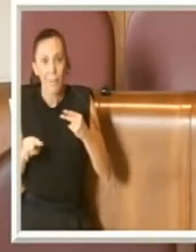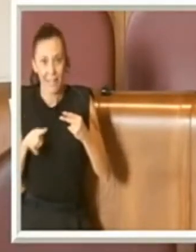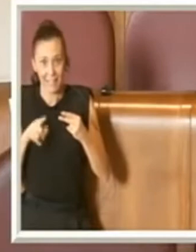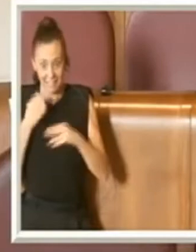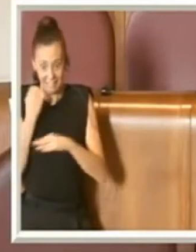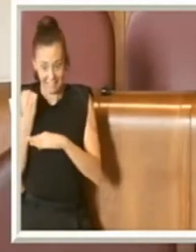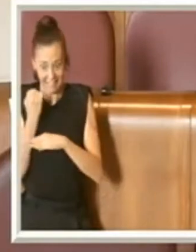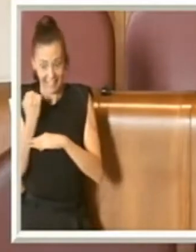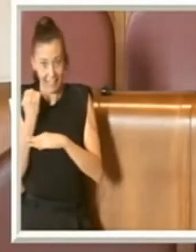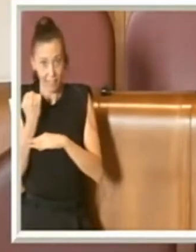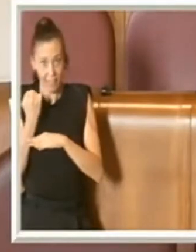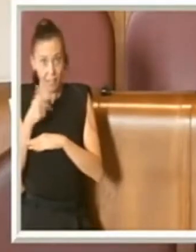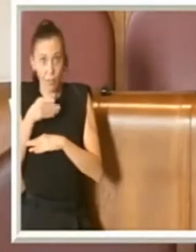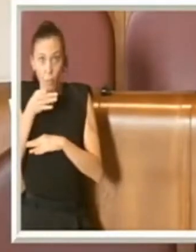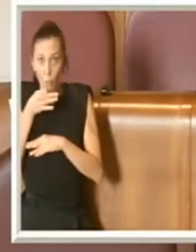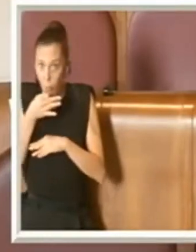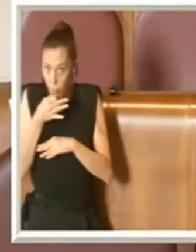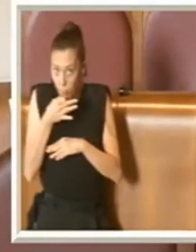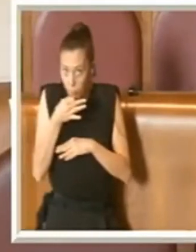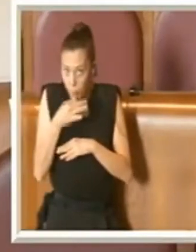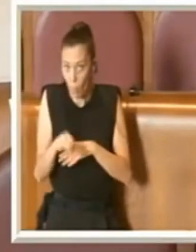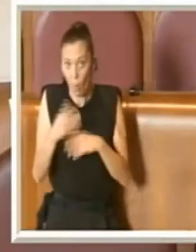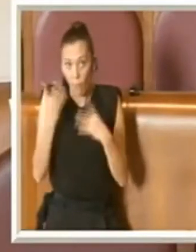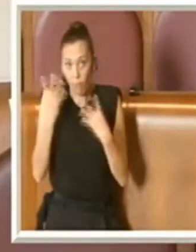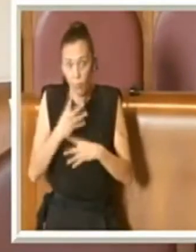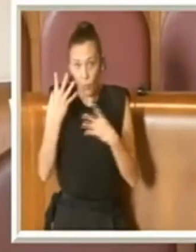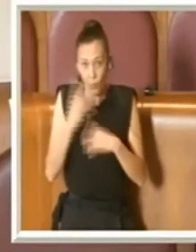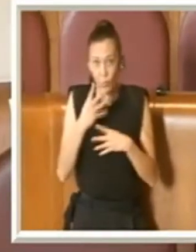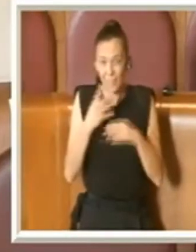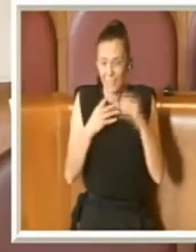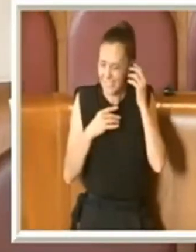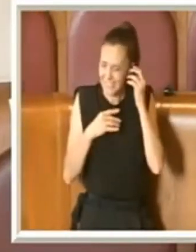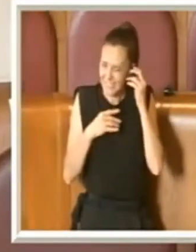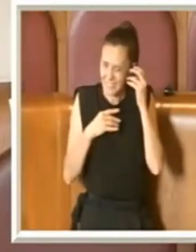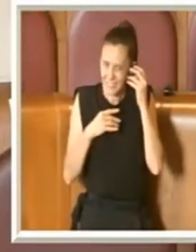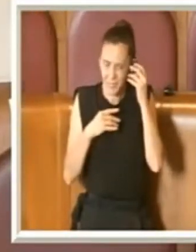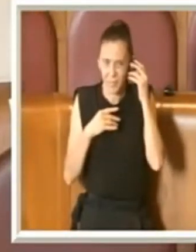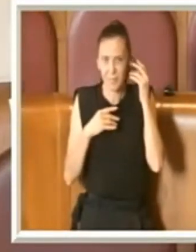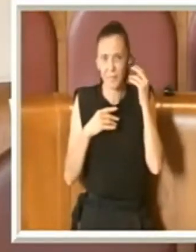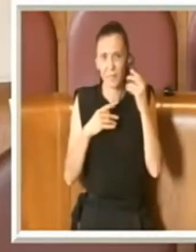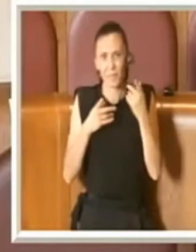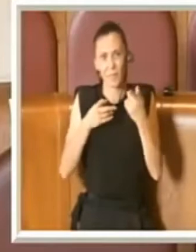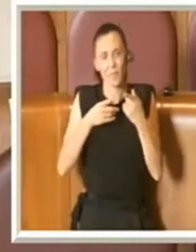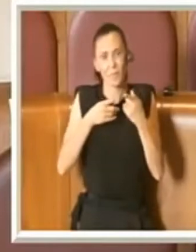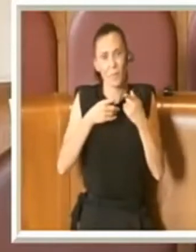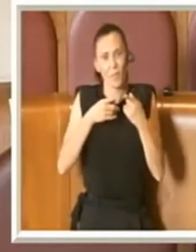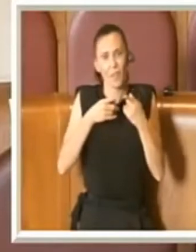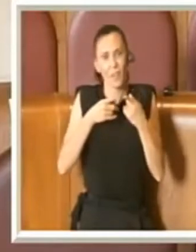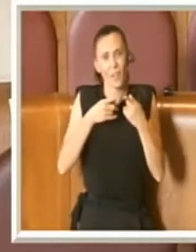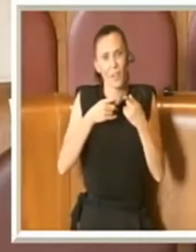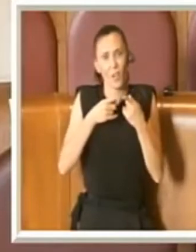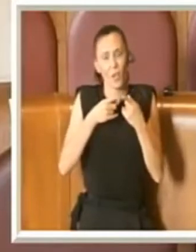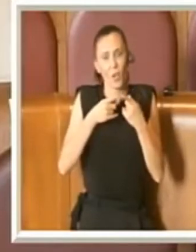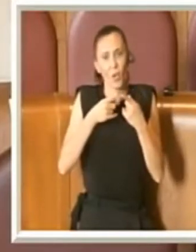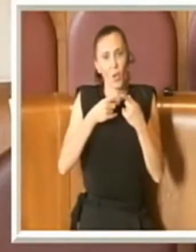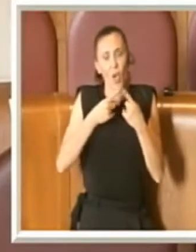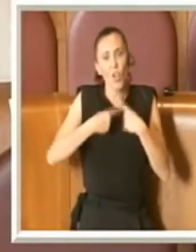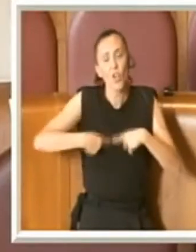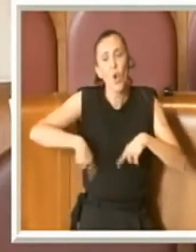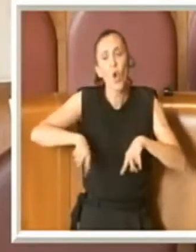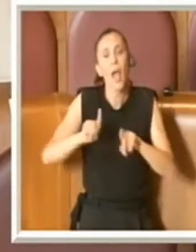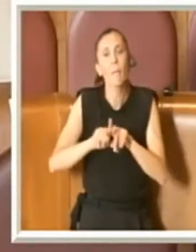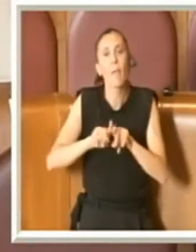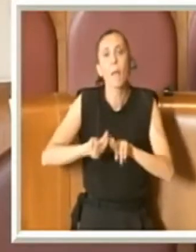il servizio possa funzionare ha fatto sì che di fatto noi aprissimo il vaso di Pandora